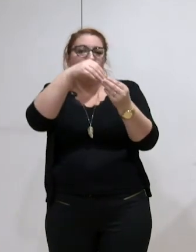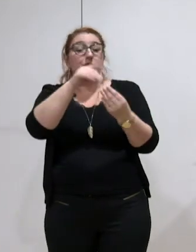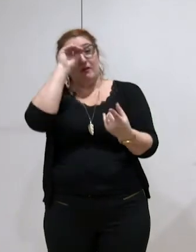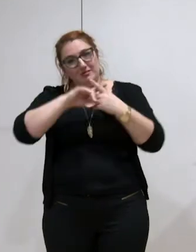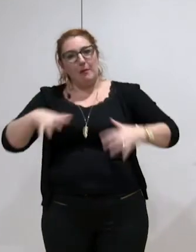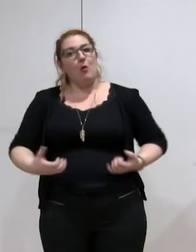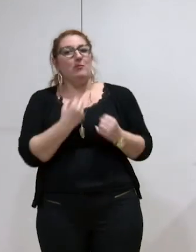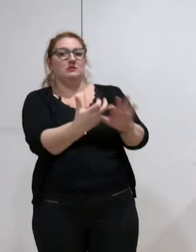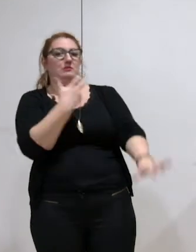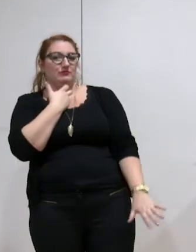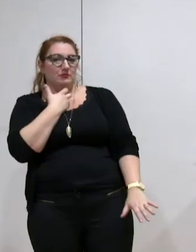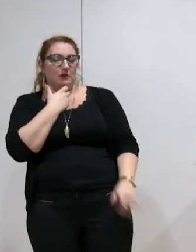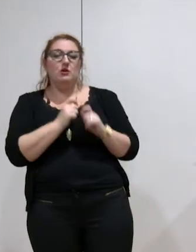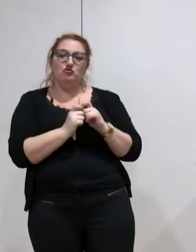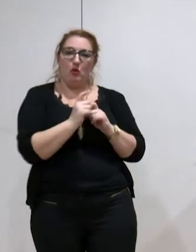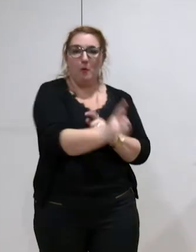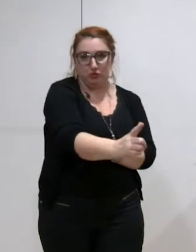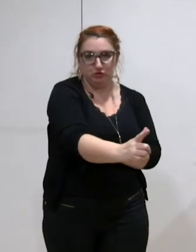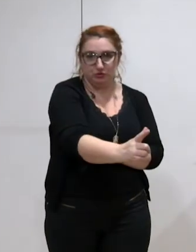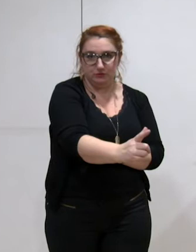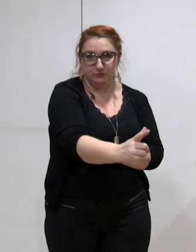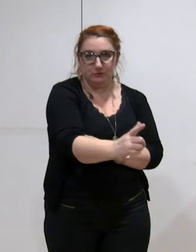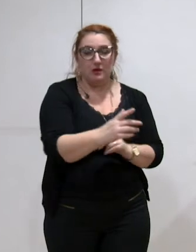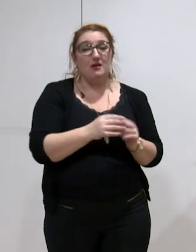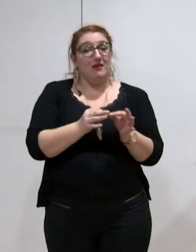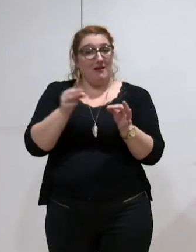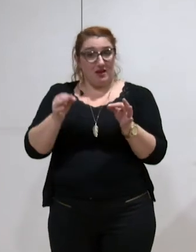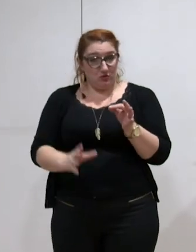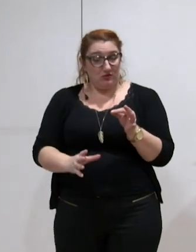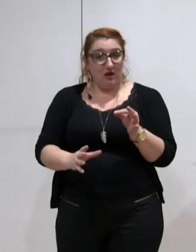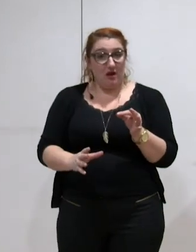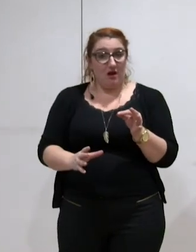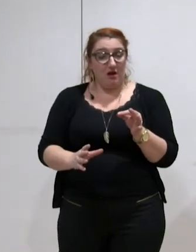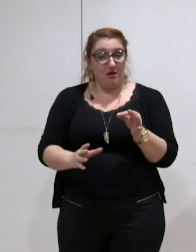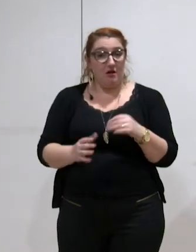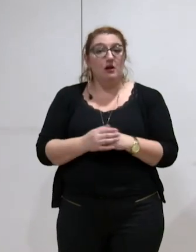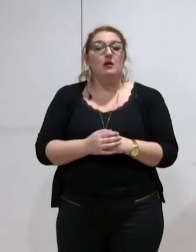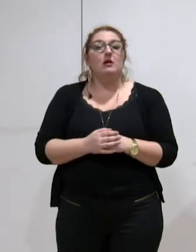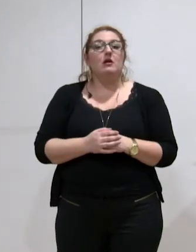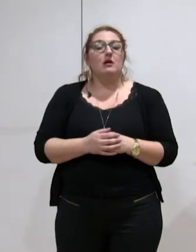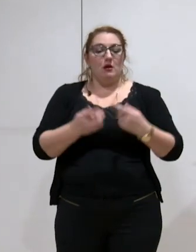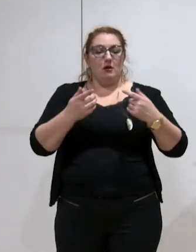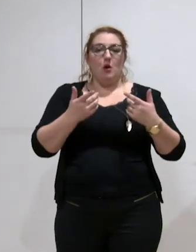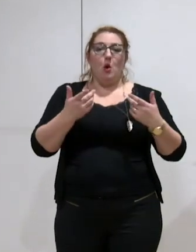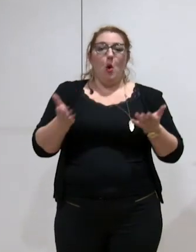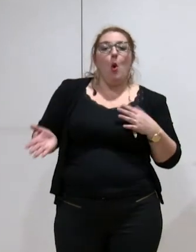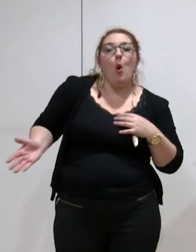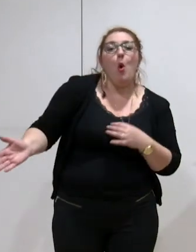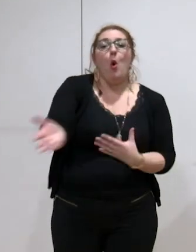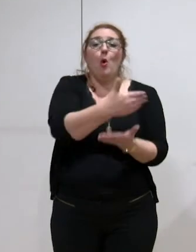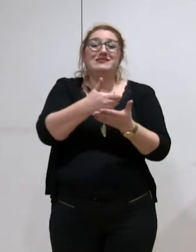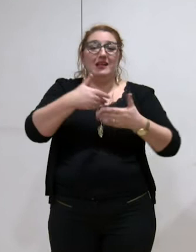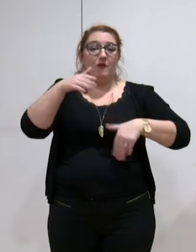transférées, et donc cela permet de moins baisser les dépens, les recettes de fonctionnement,